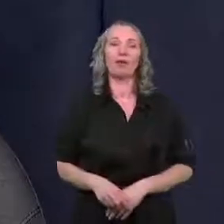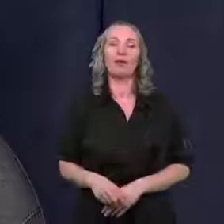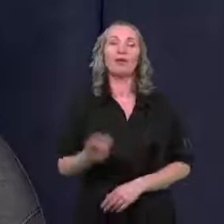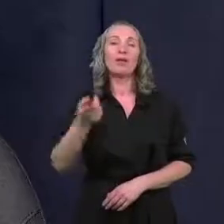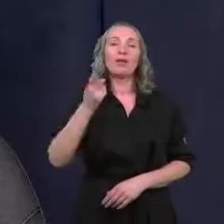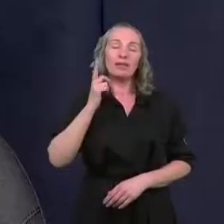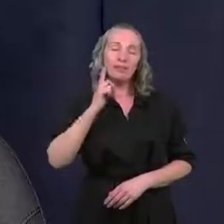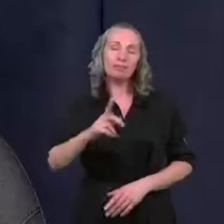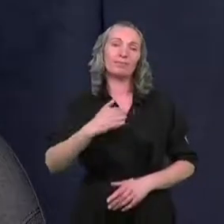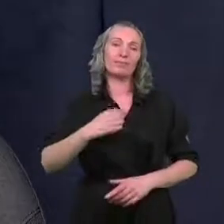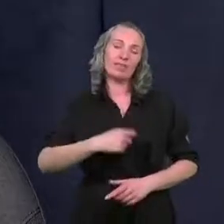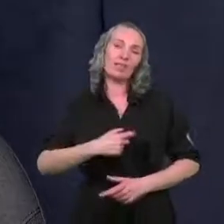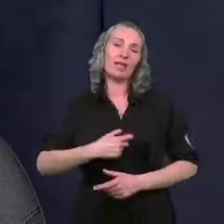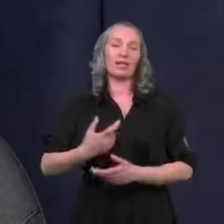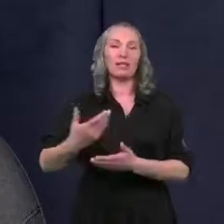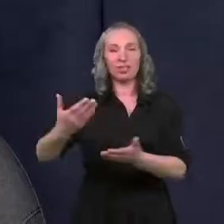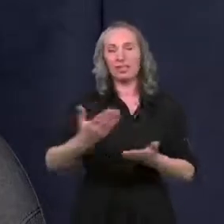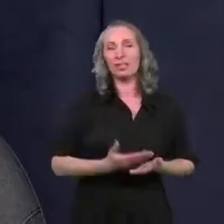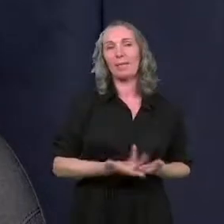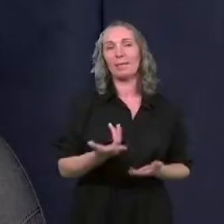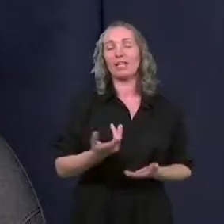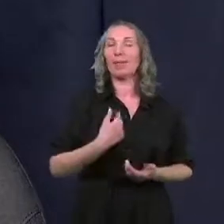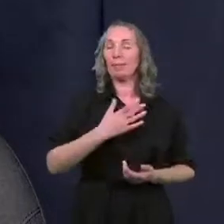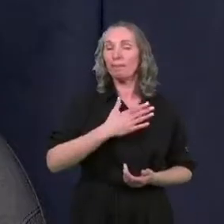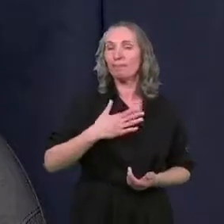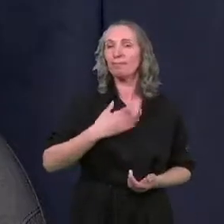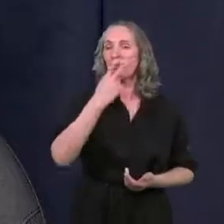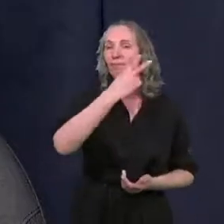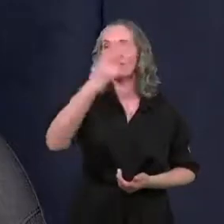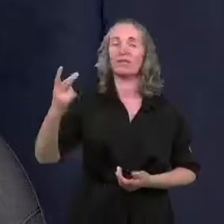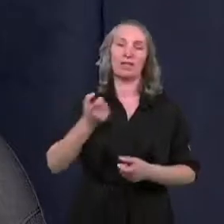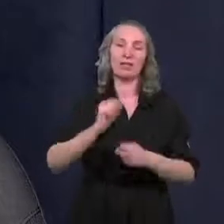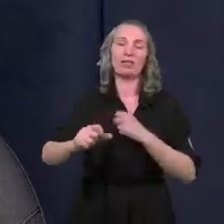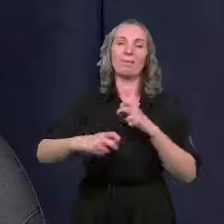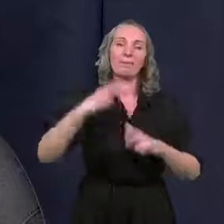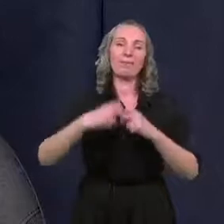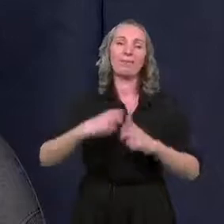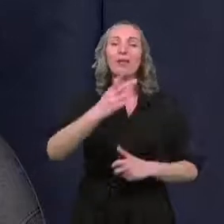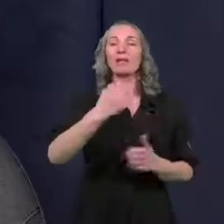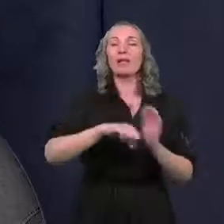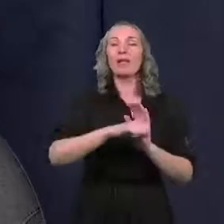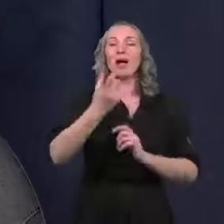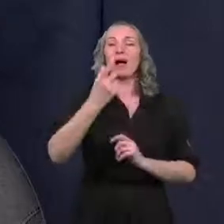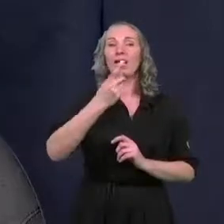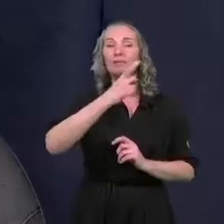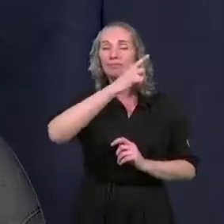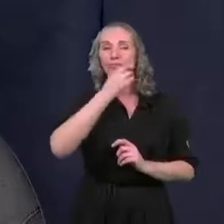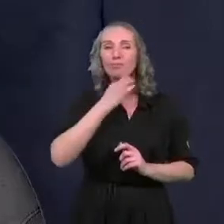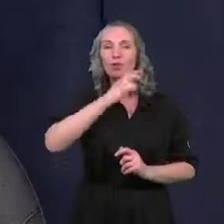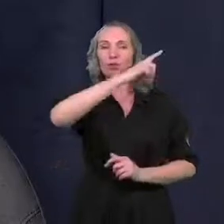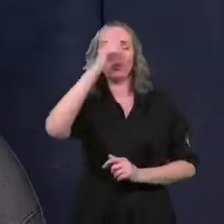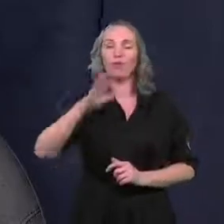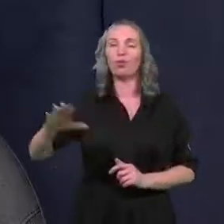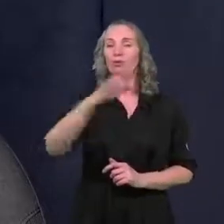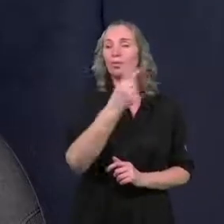naprawdę serdecznie zapraszamy, bo widzimy jaki to jest problem dla młodych ludzi. Młodych